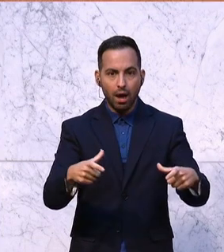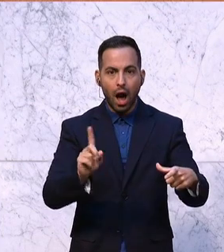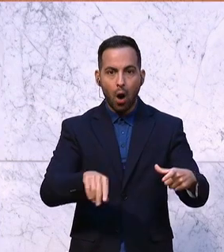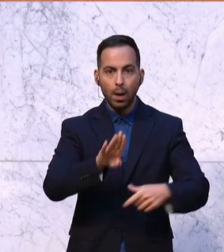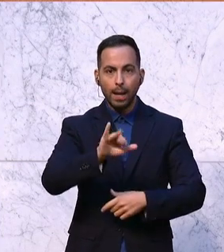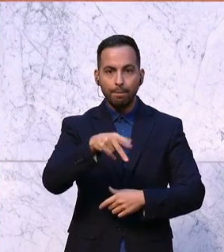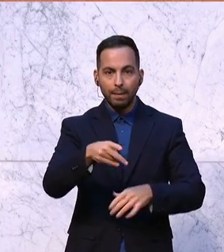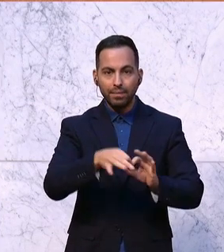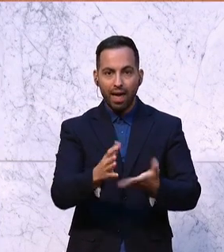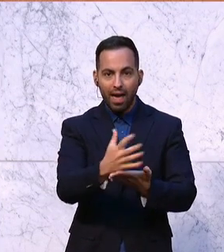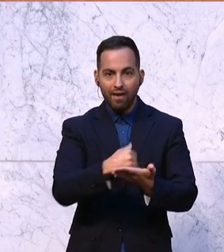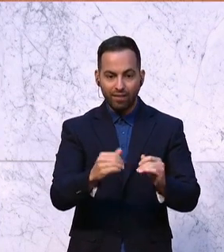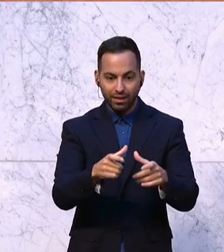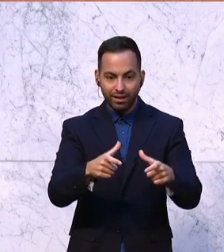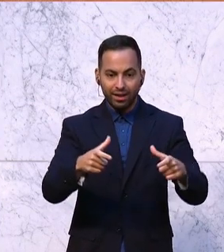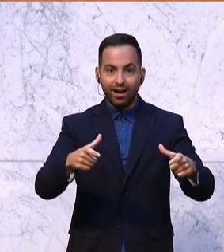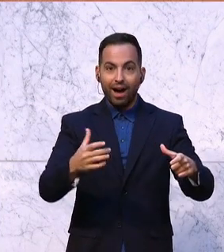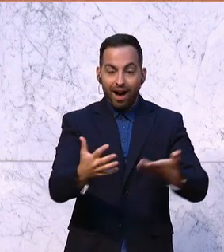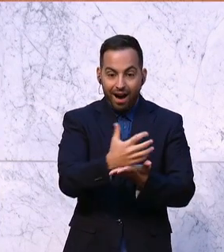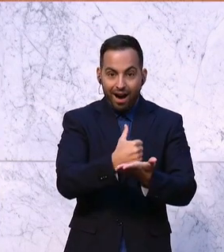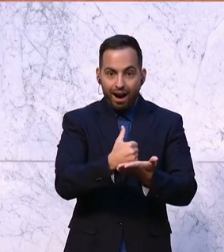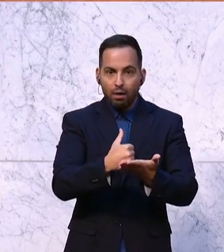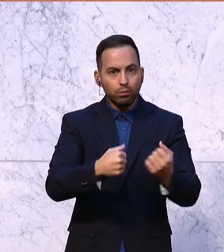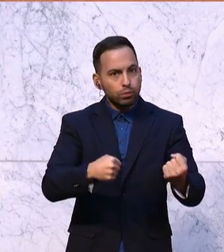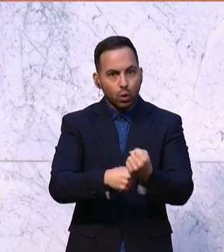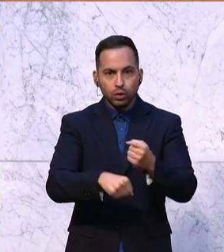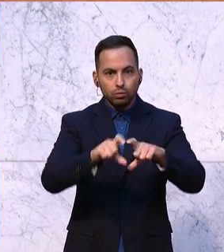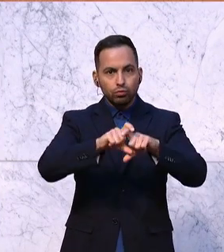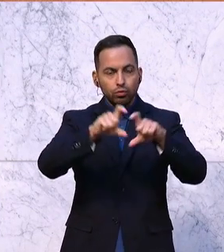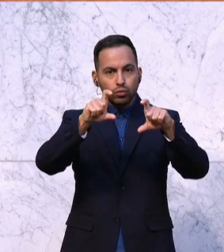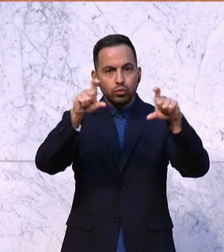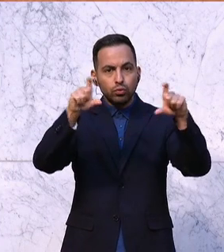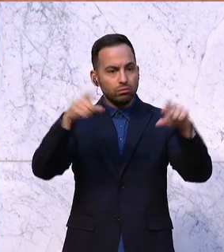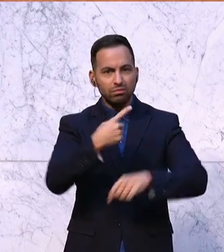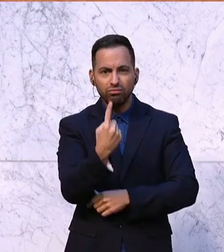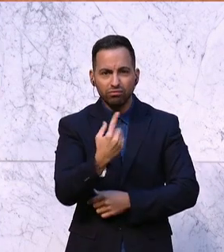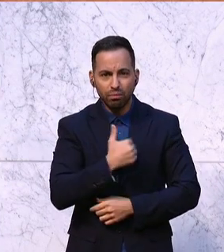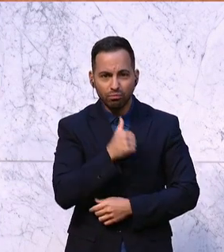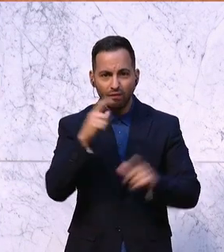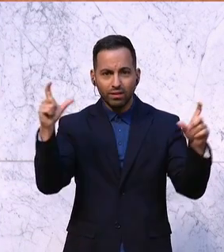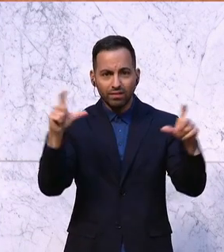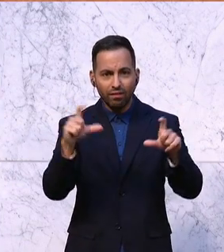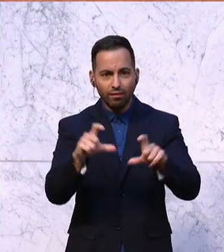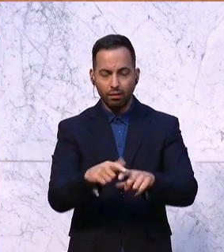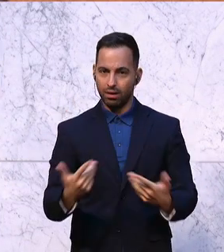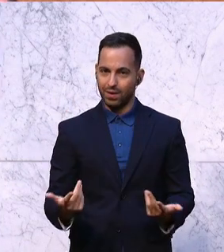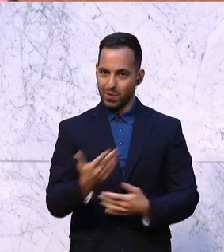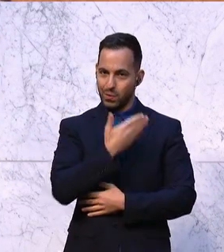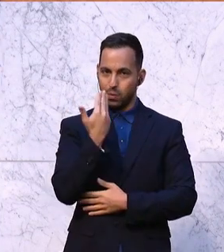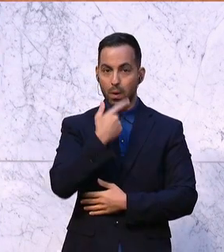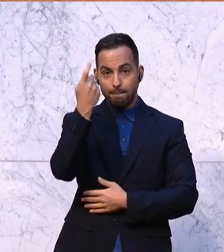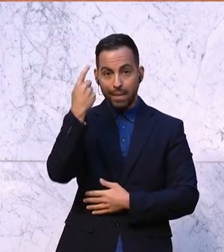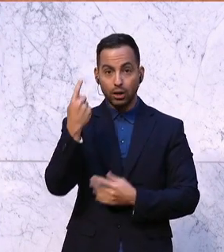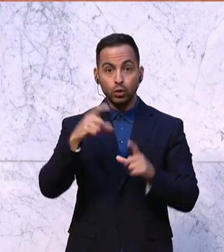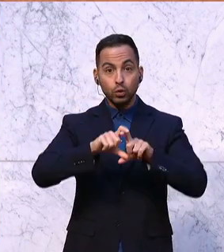-Nenneffekts, sind Sie nicht in der Lage, die Schuldenquote zu reduzieren. Da reden wir noch gar nicht von Schulden